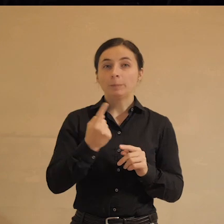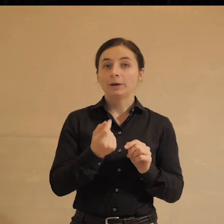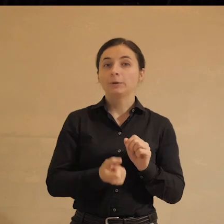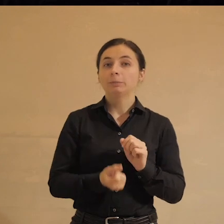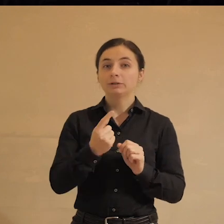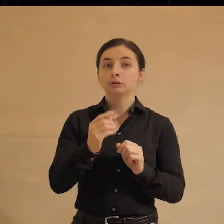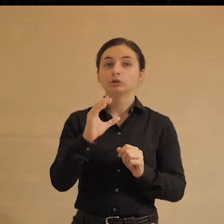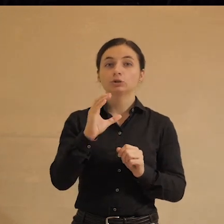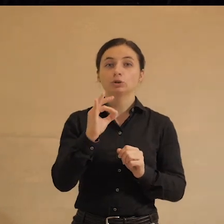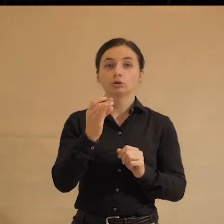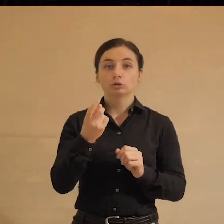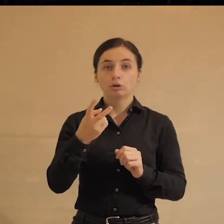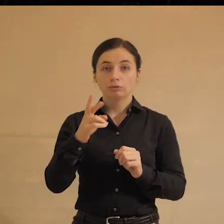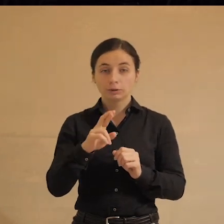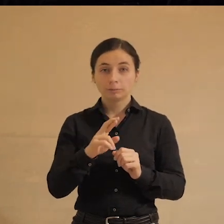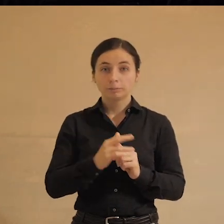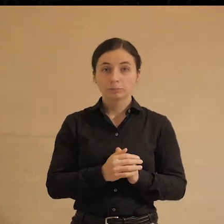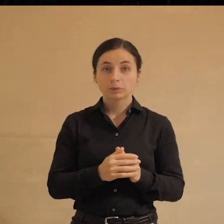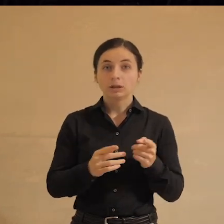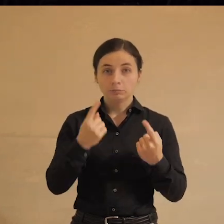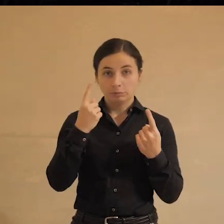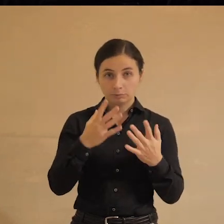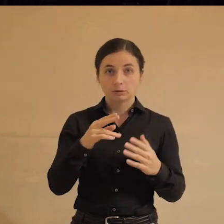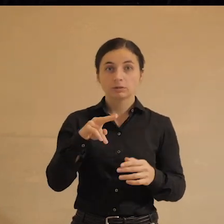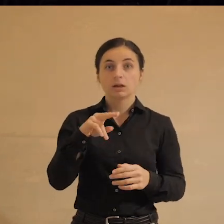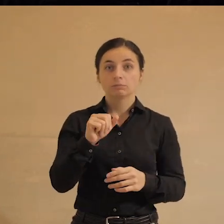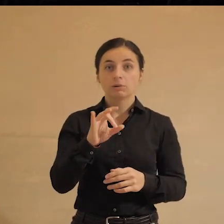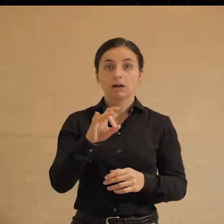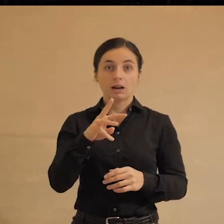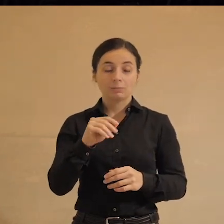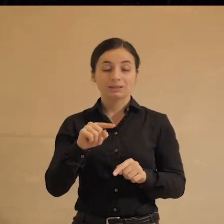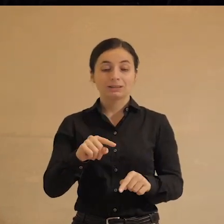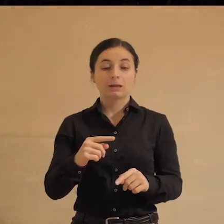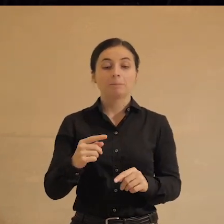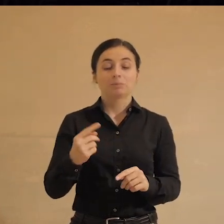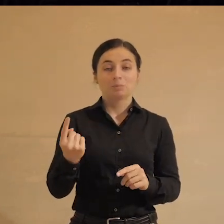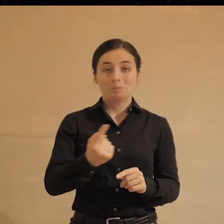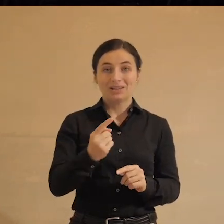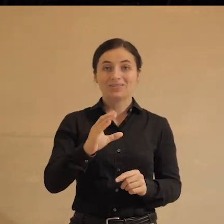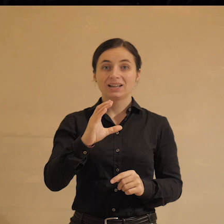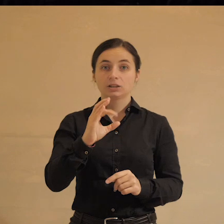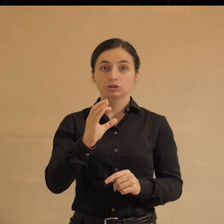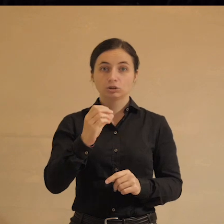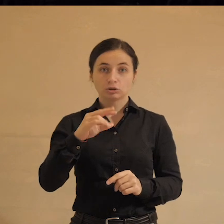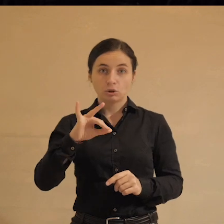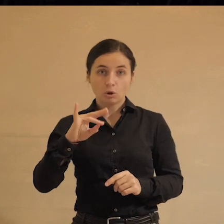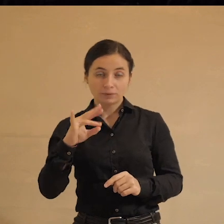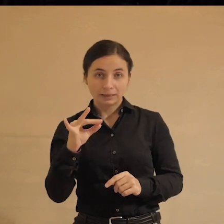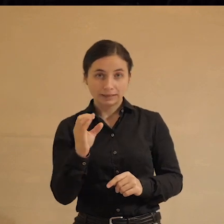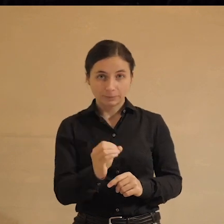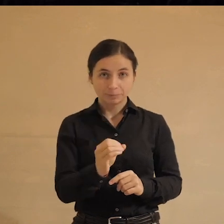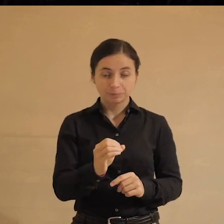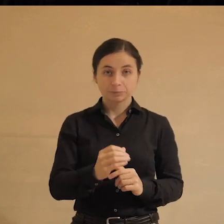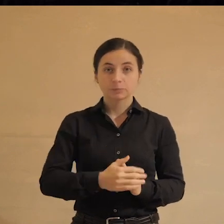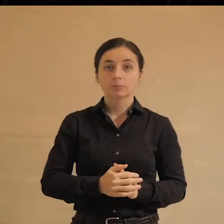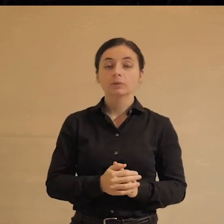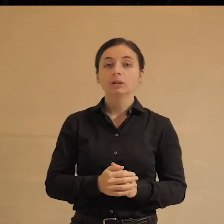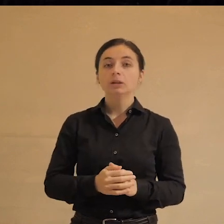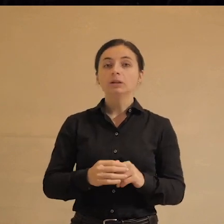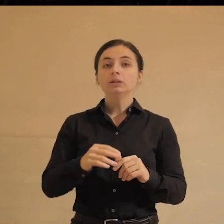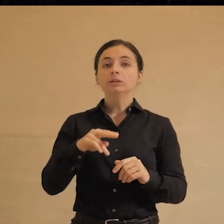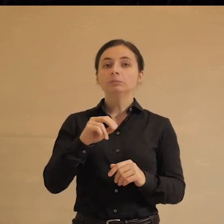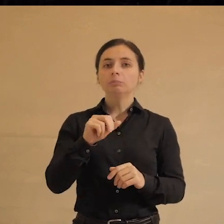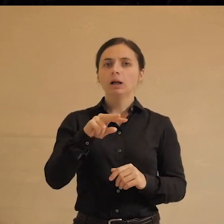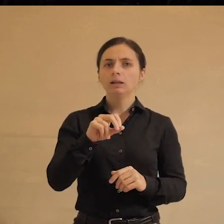появились сословия, первые парламенты, это, как вы понимаете, органы сословного представительства, там, кортесы, вечи всякие, и